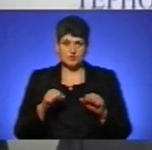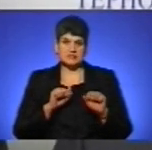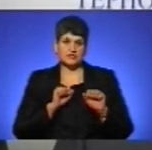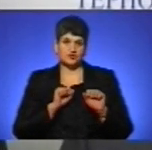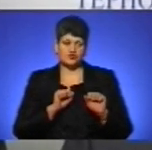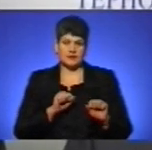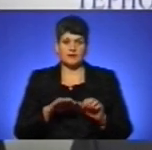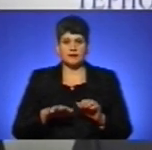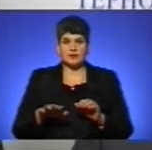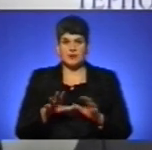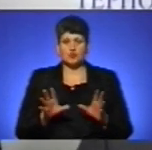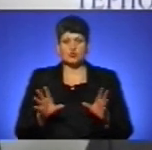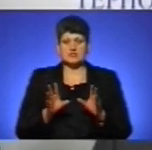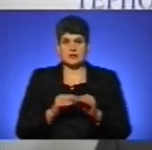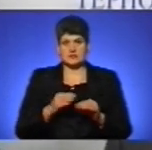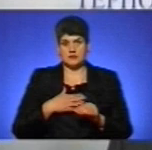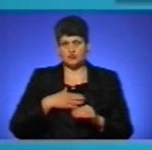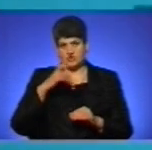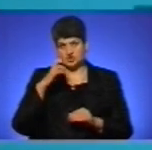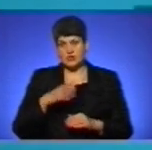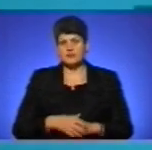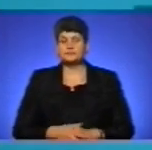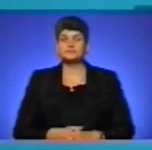територіальну цілістість нашої держави.